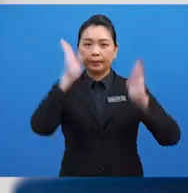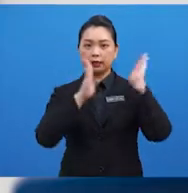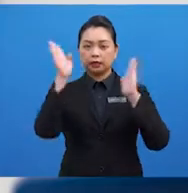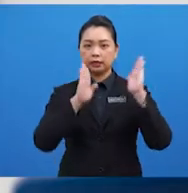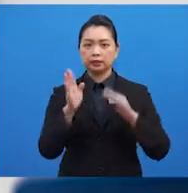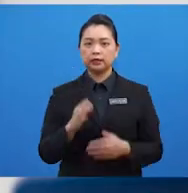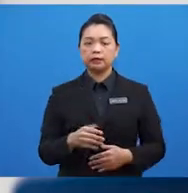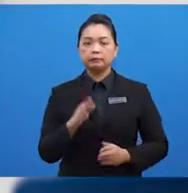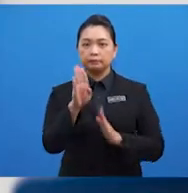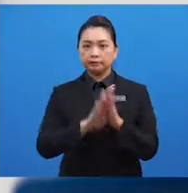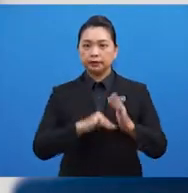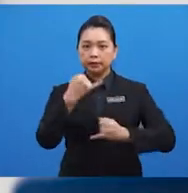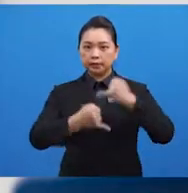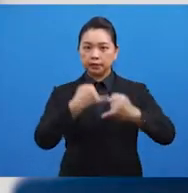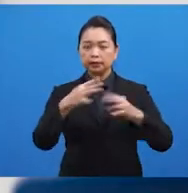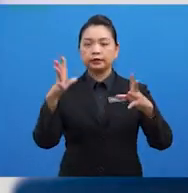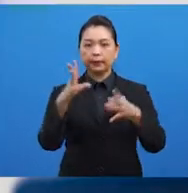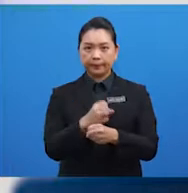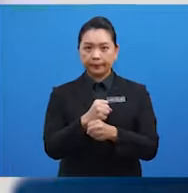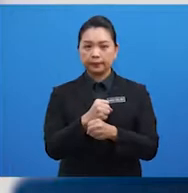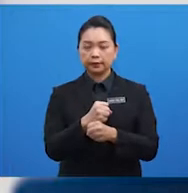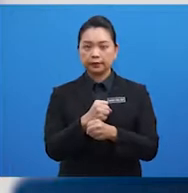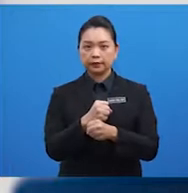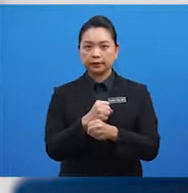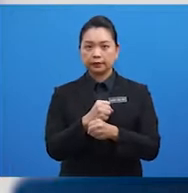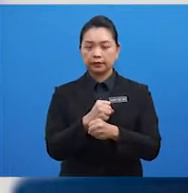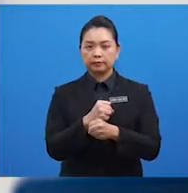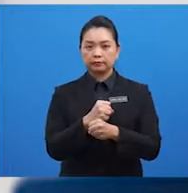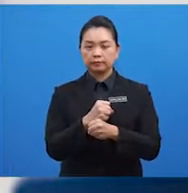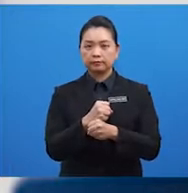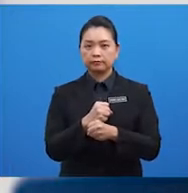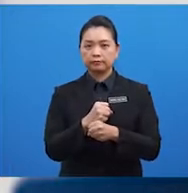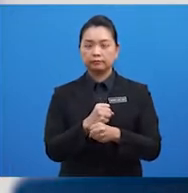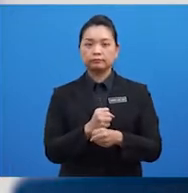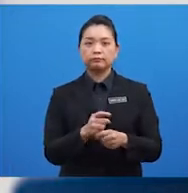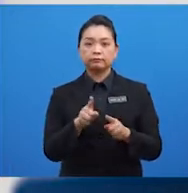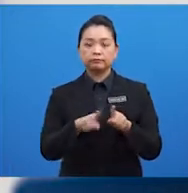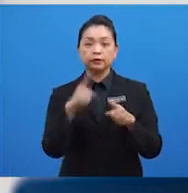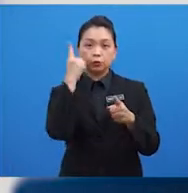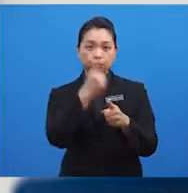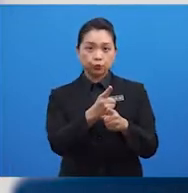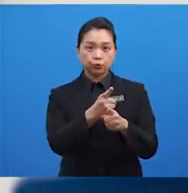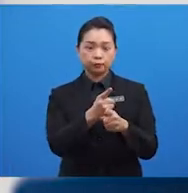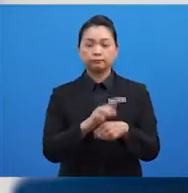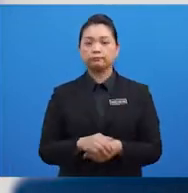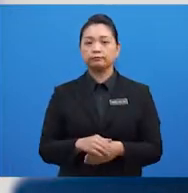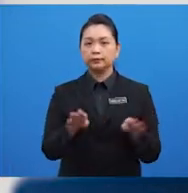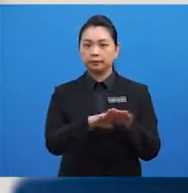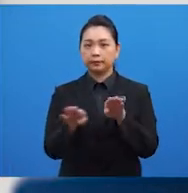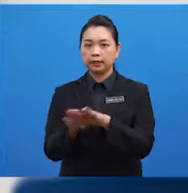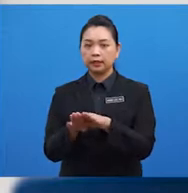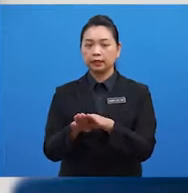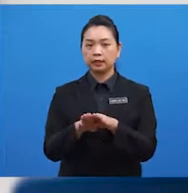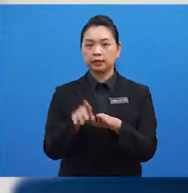Malaysia juga berjaya mendapatkan kata sepakat dalam mengistiharkan ASEAN sebagai